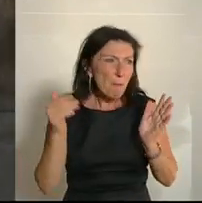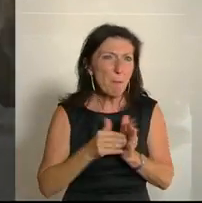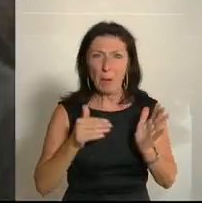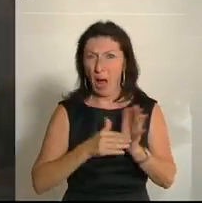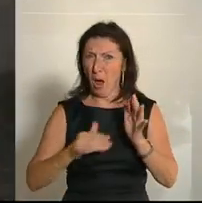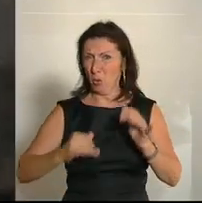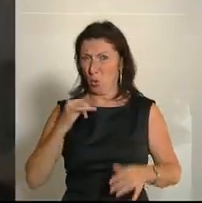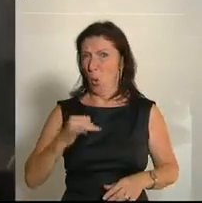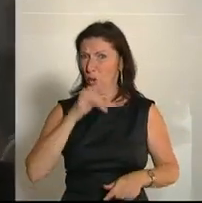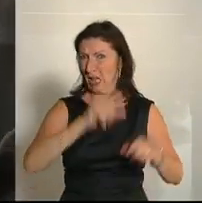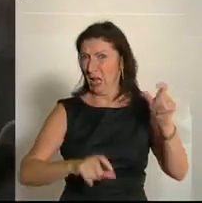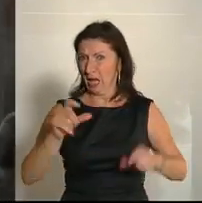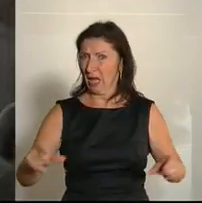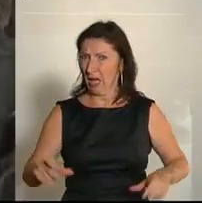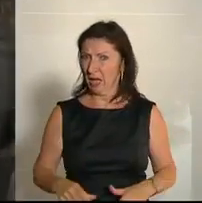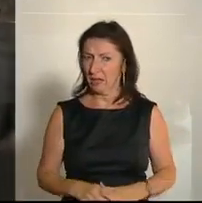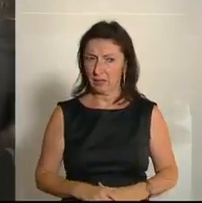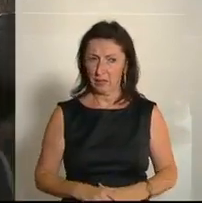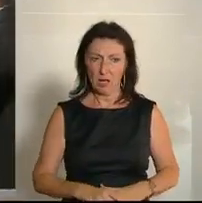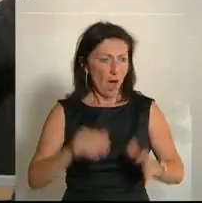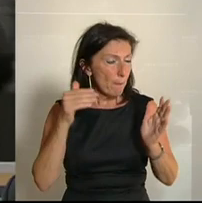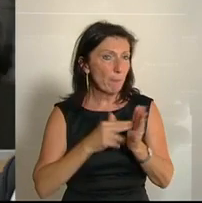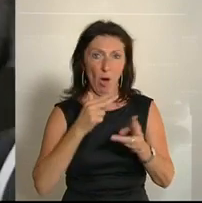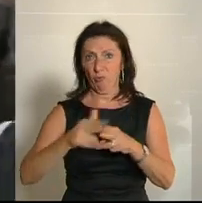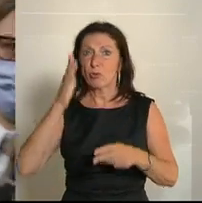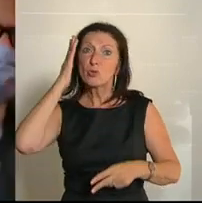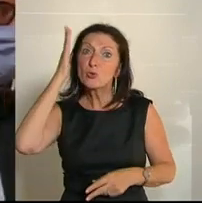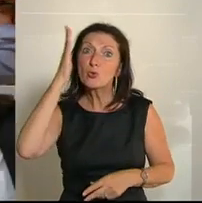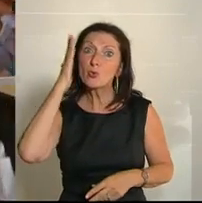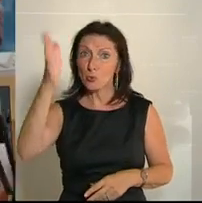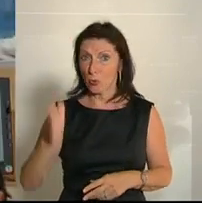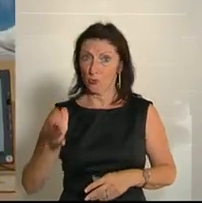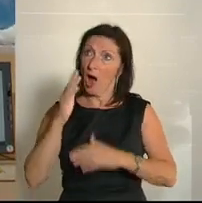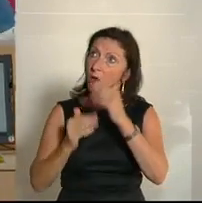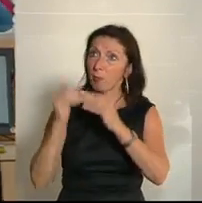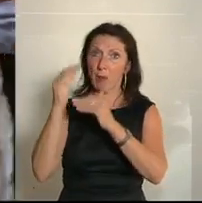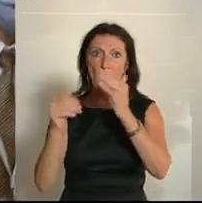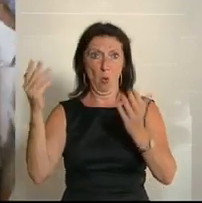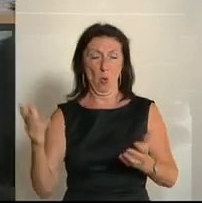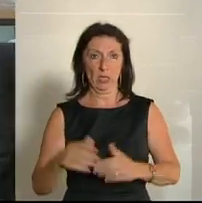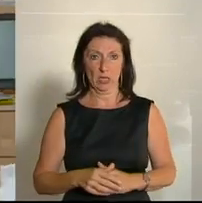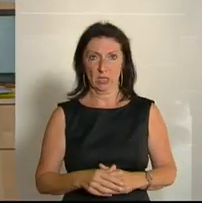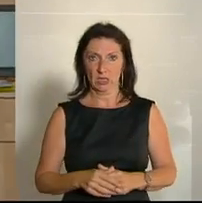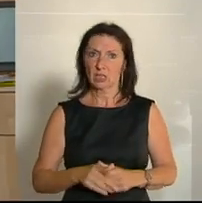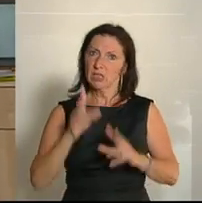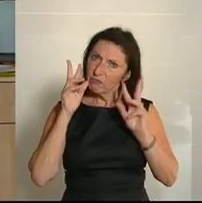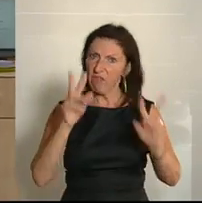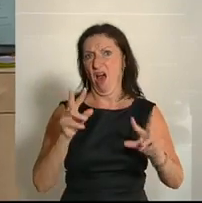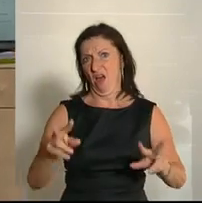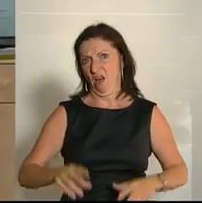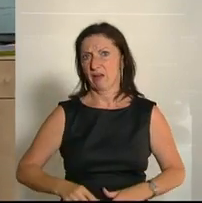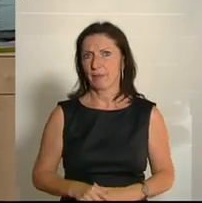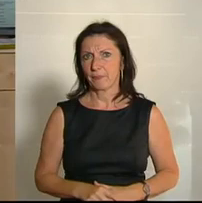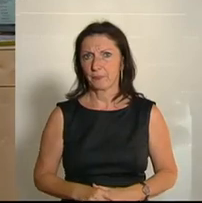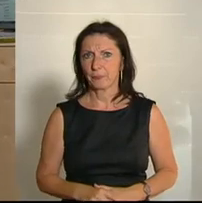um eine bessere Zukunft tatsächlich zu bauen. Und das ist nicht pathetisch, sondern einfach die Wahrheit.